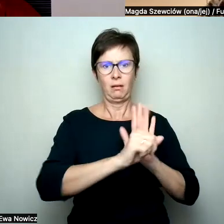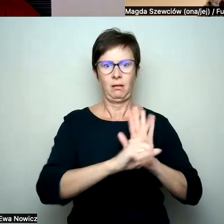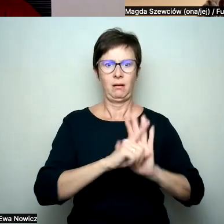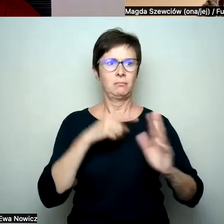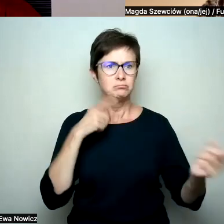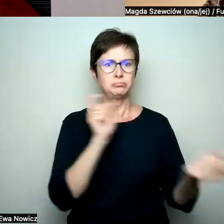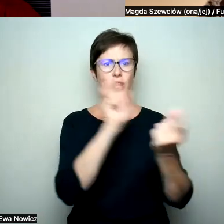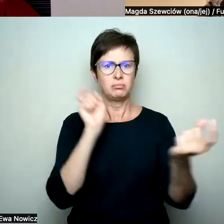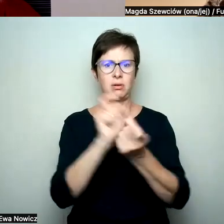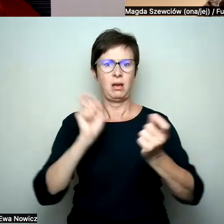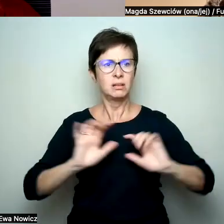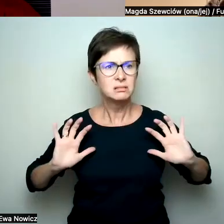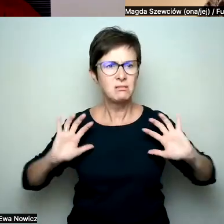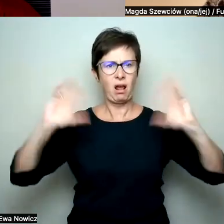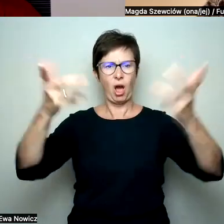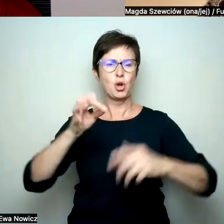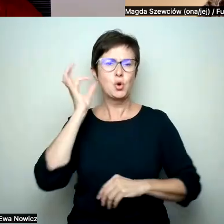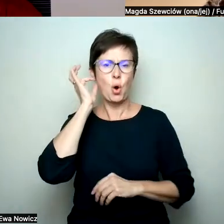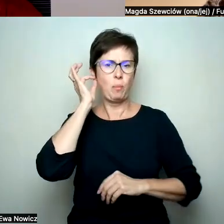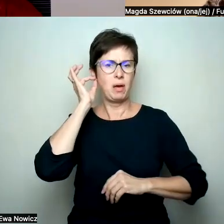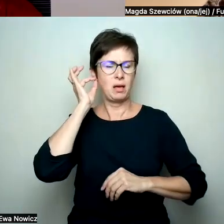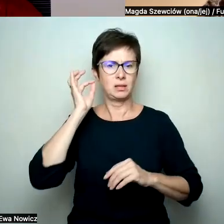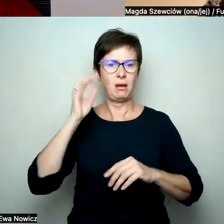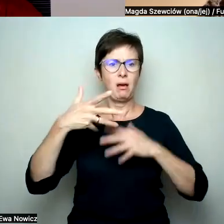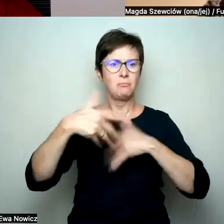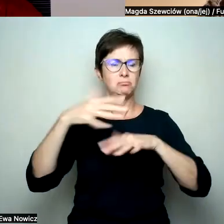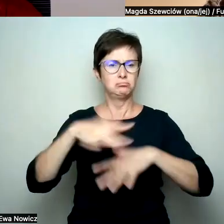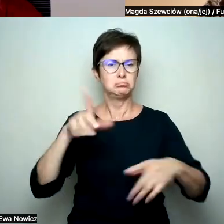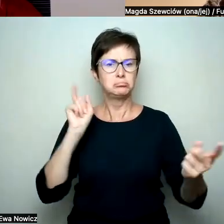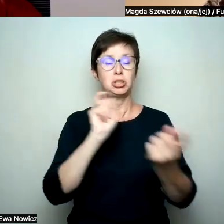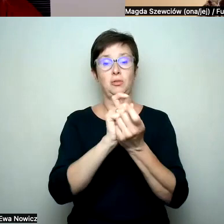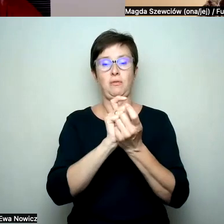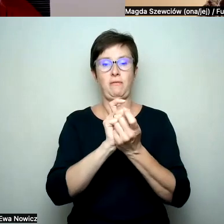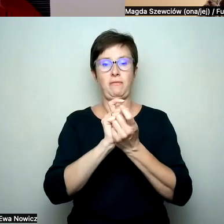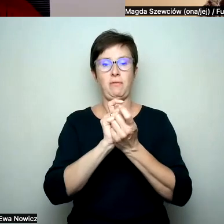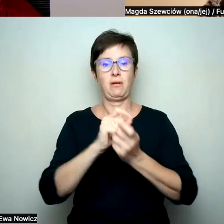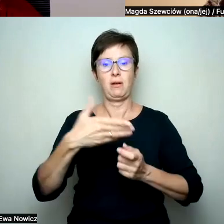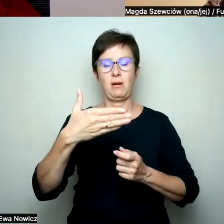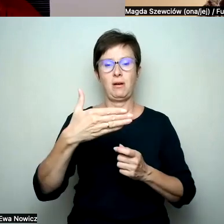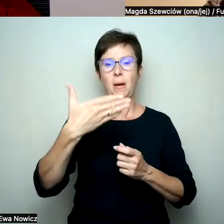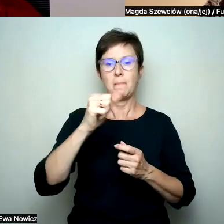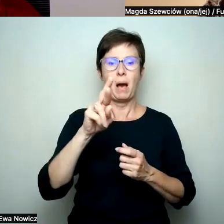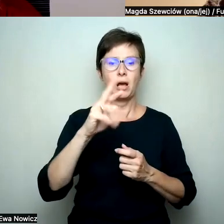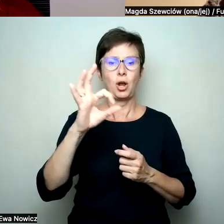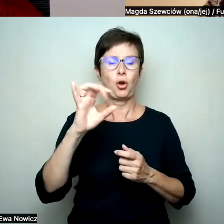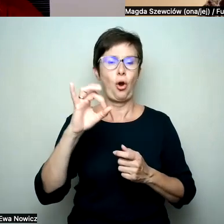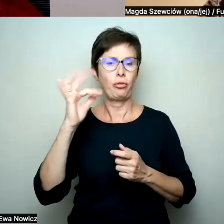Były strajki kobiet, były protesty w sprawie Margot i